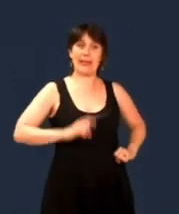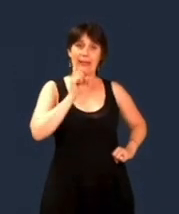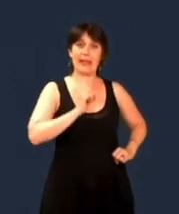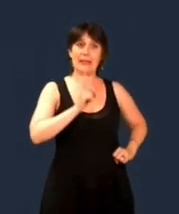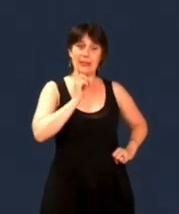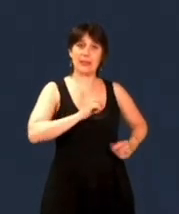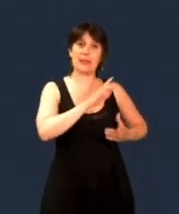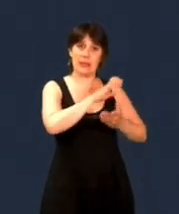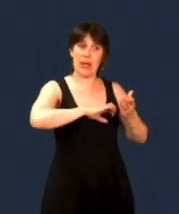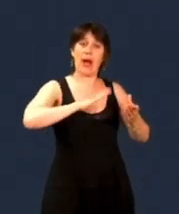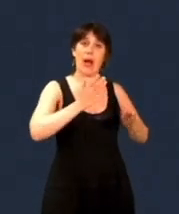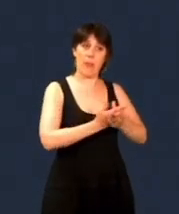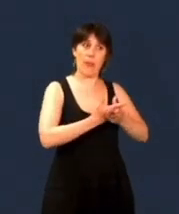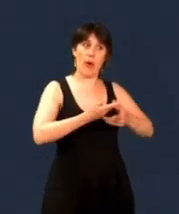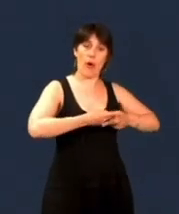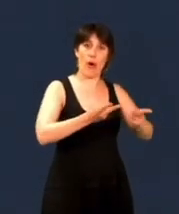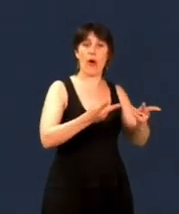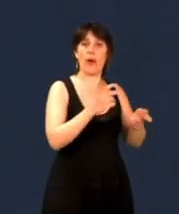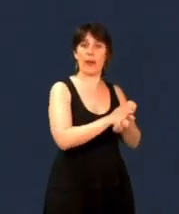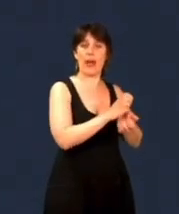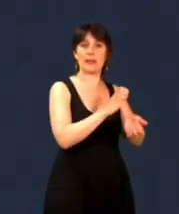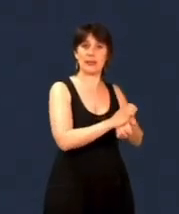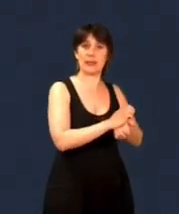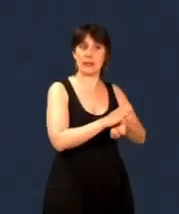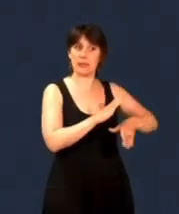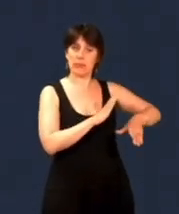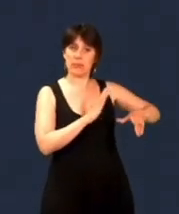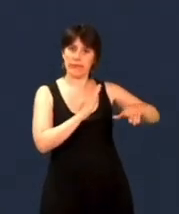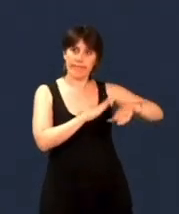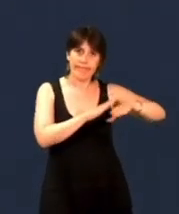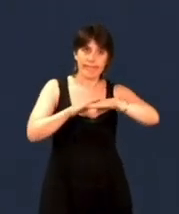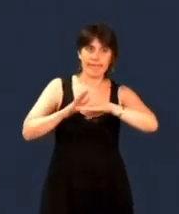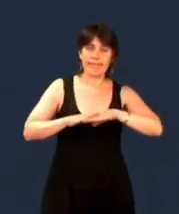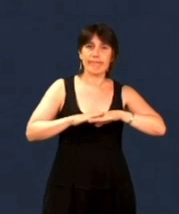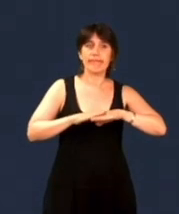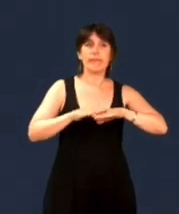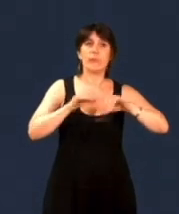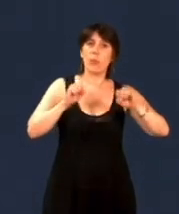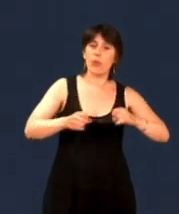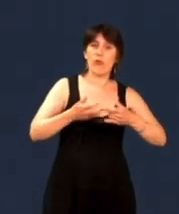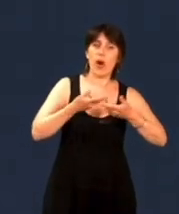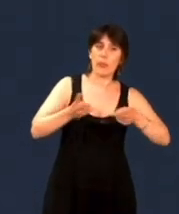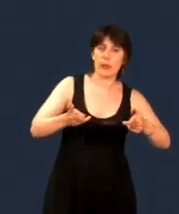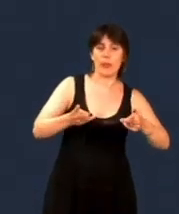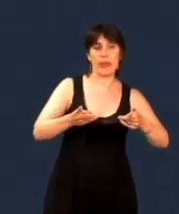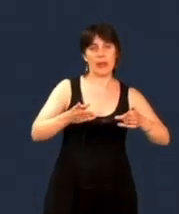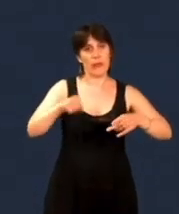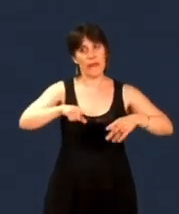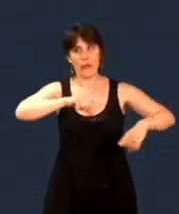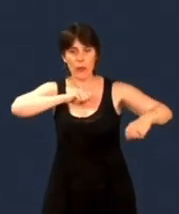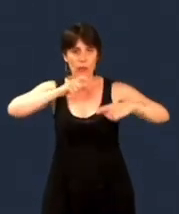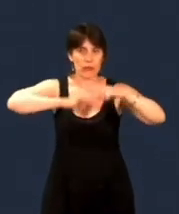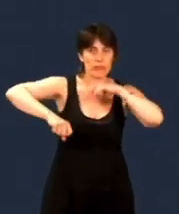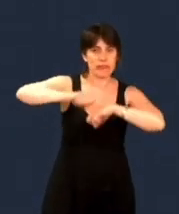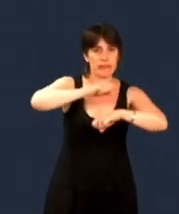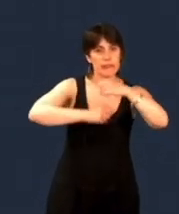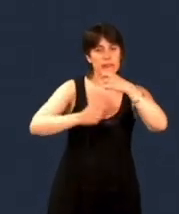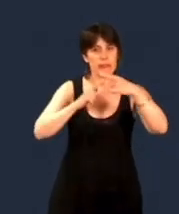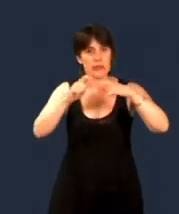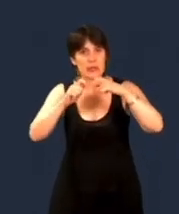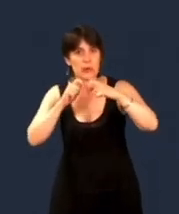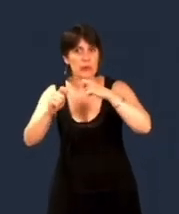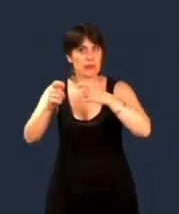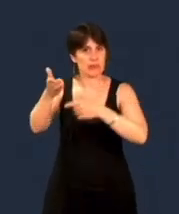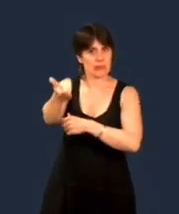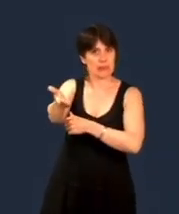rapport sur cette industrie. Elles ont alors exhorté les pouvoirs publics à engager en urgence un large débat public sur les pratiques plus que douteuses de l